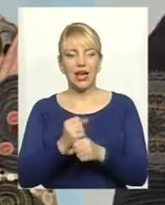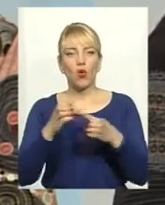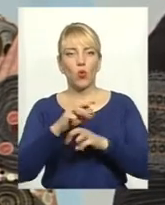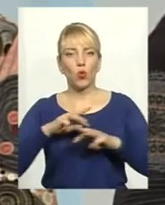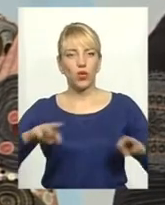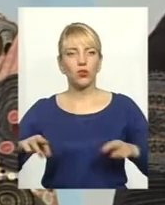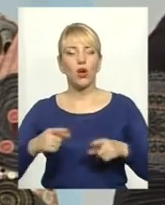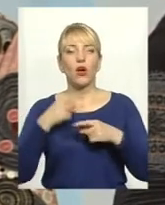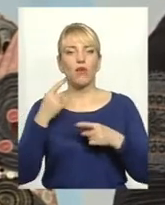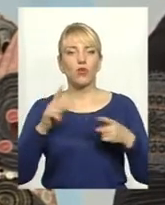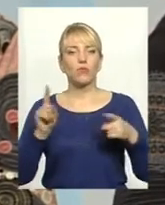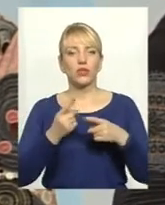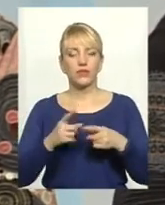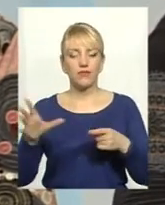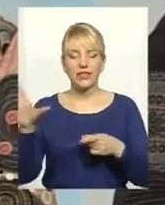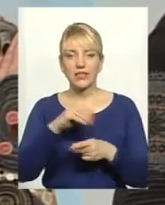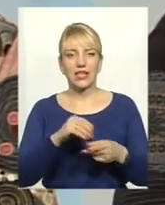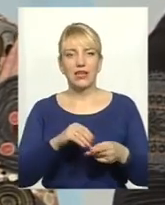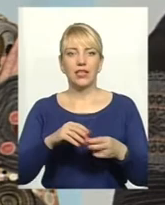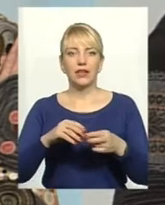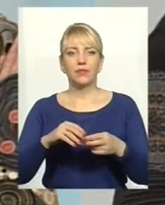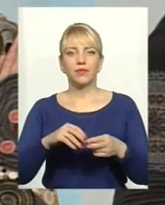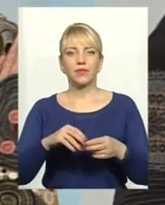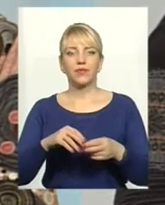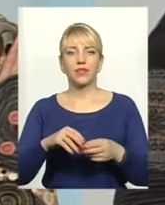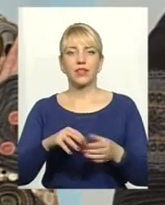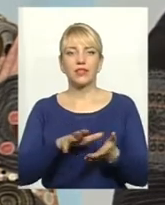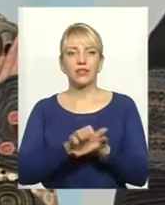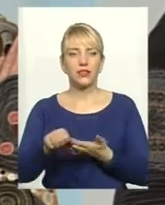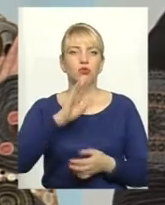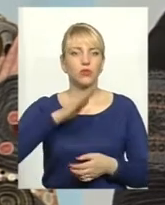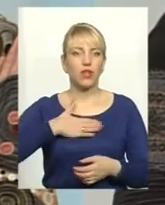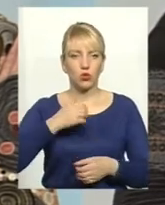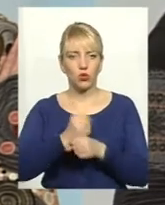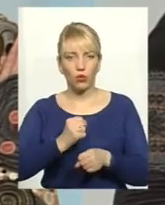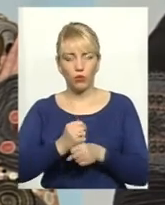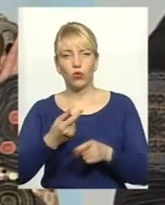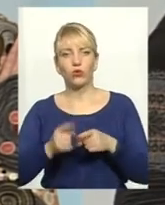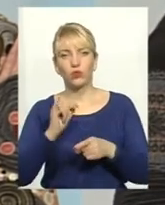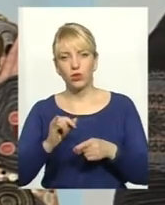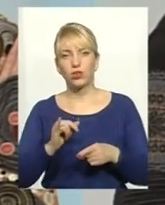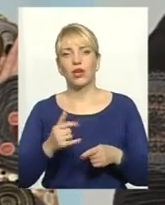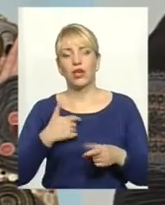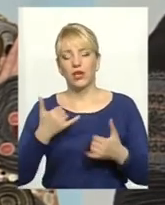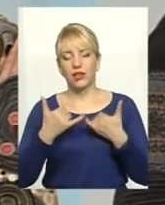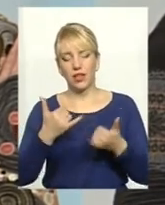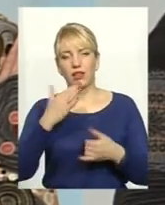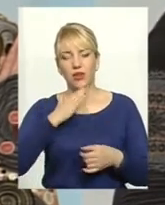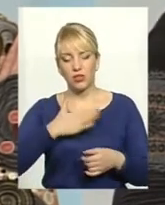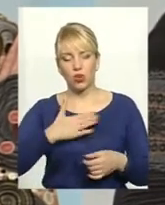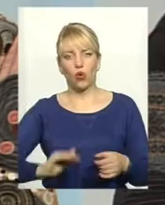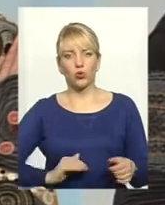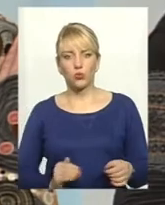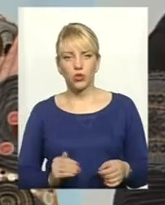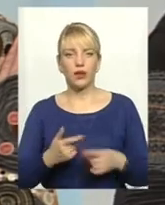вони ведуть до того, що на нівець зводить практично всю нашу роботу, як для нашого господарства, зокрема, так і в цілому, для народу України,